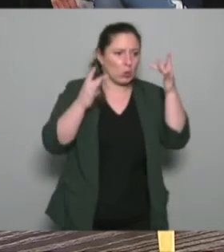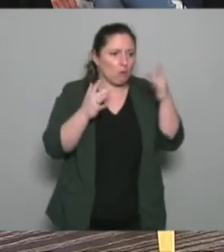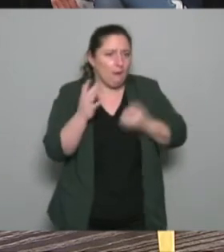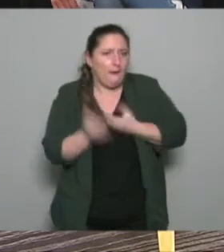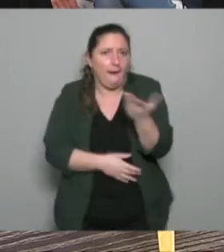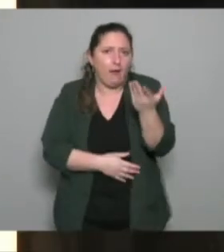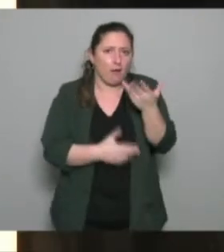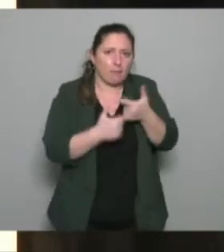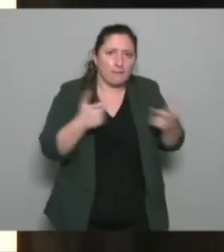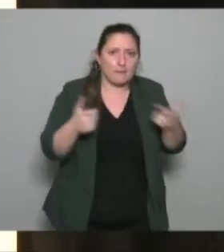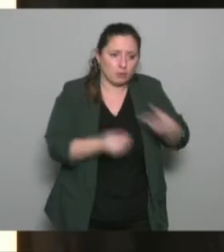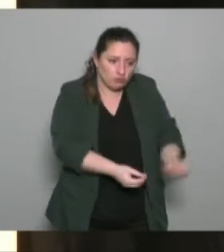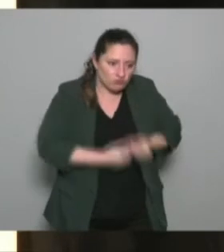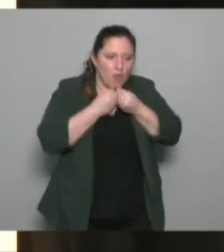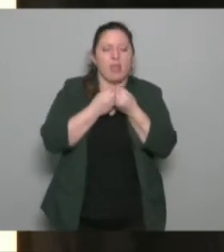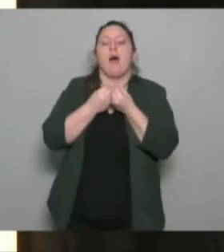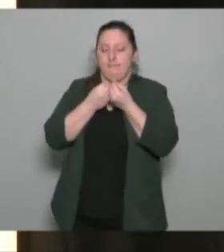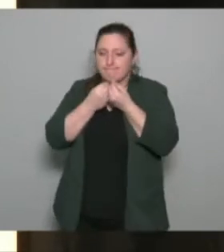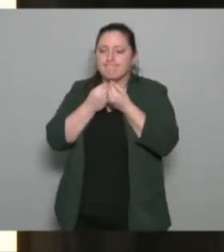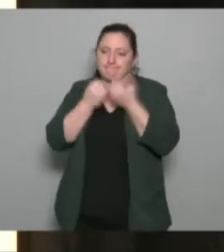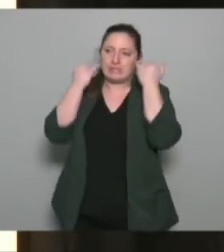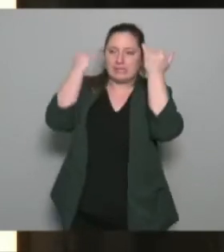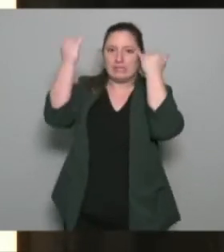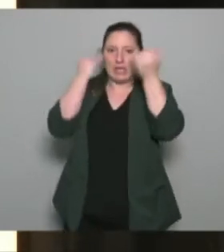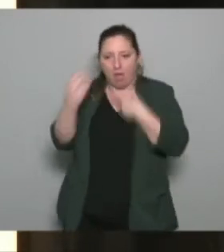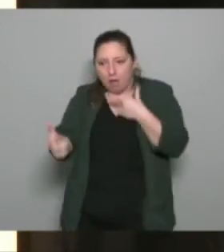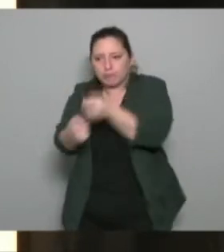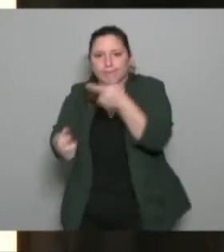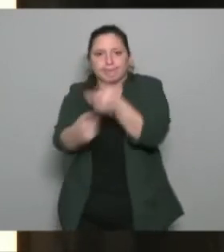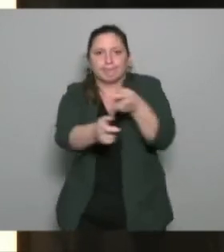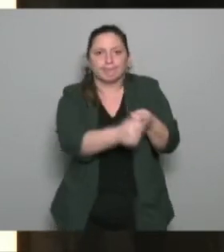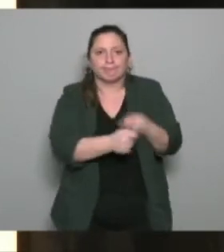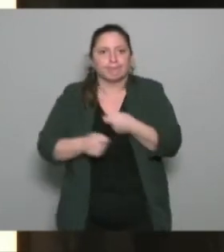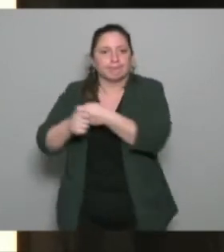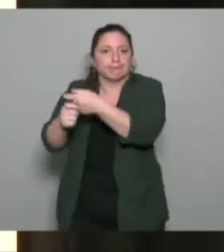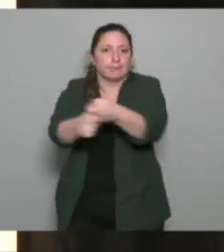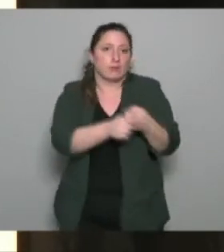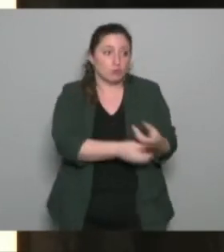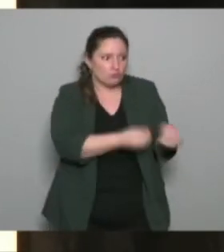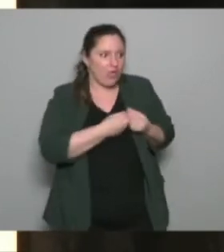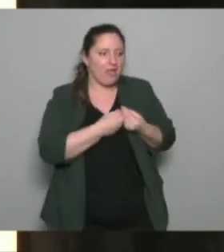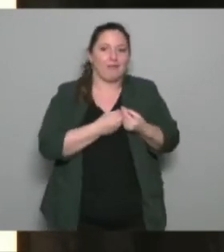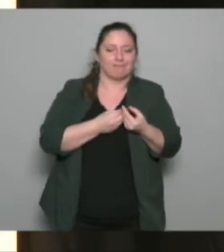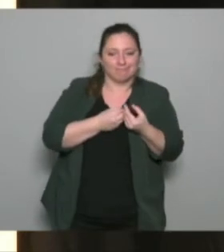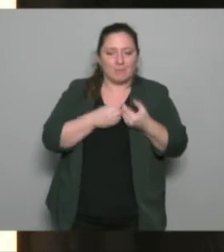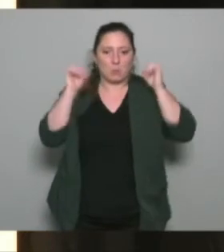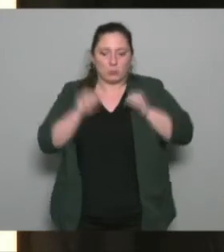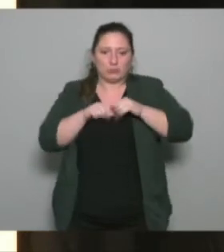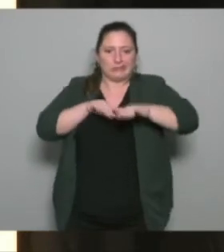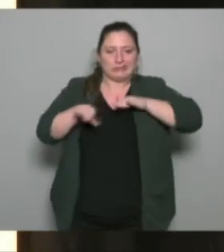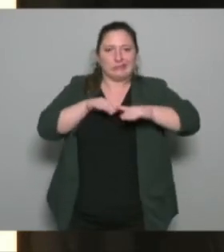permet aussi de mobiliser et de remobiliser et je pense que tout ça fait partie des ingrédients qui nous amènent peu à peu